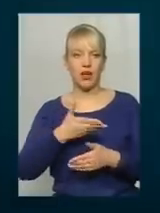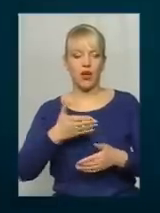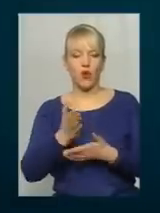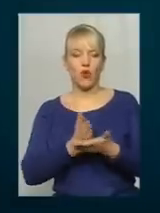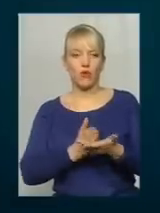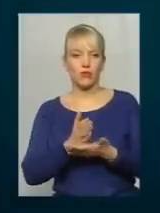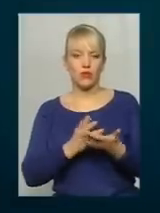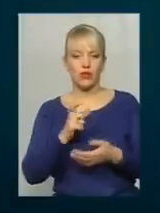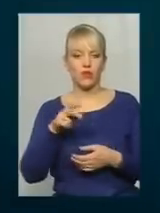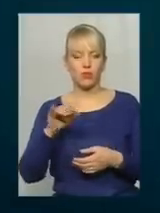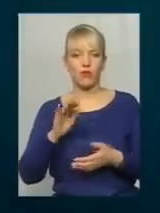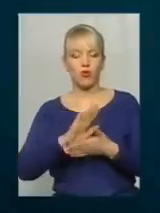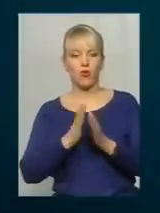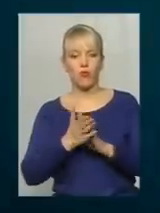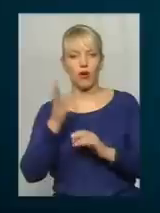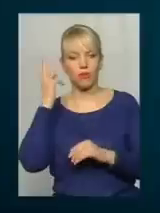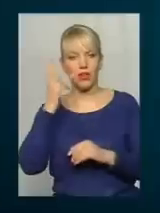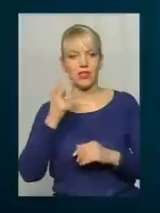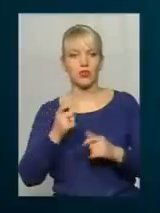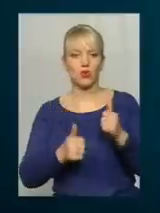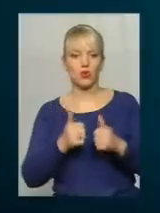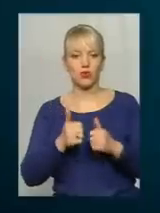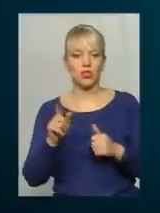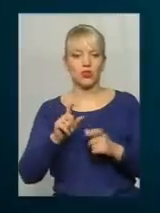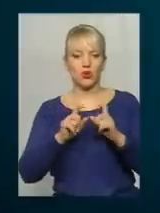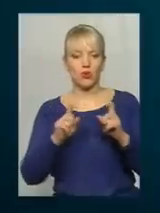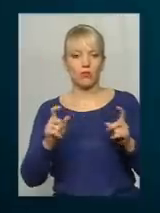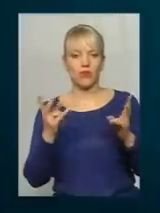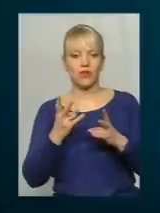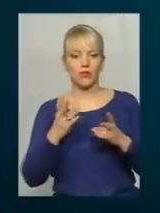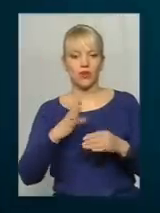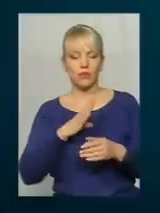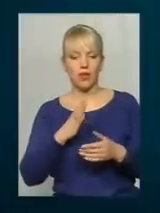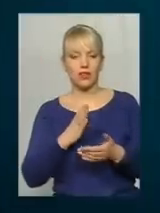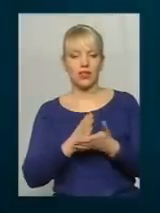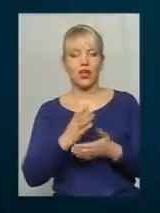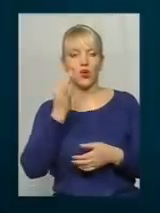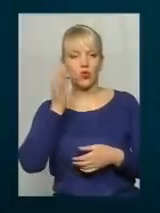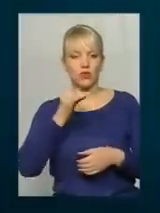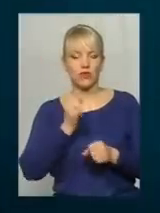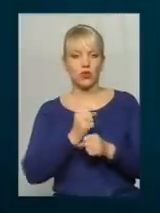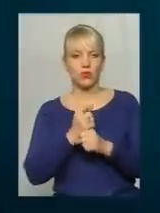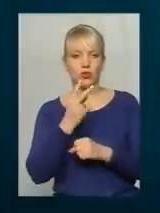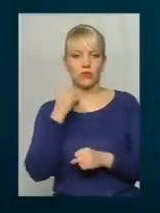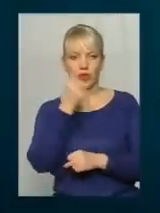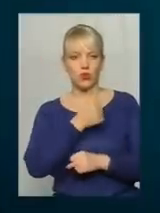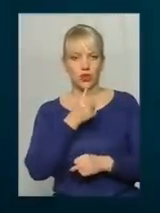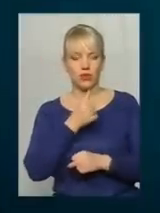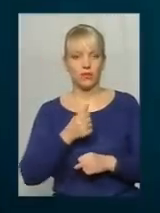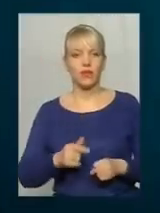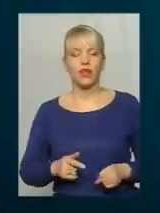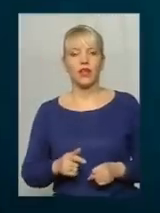умовах Хмельницького конкурсу є те, що компанія має мати не менш досвід роботи, не менше двох років. Є